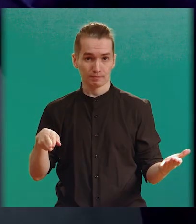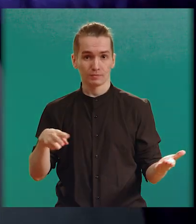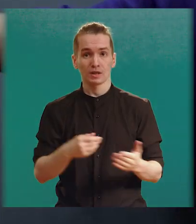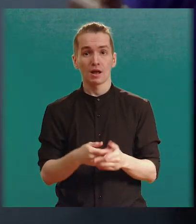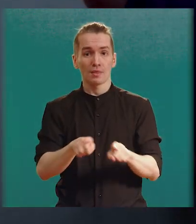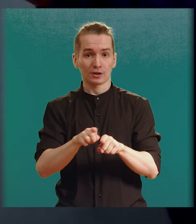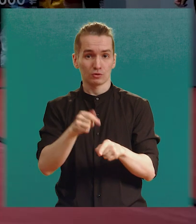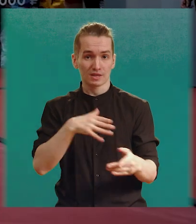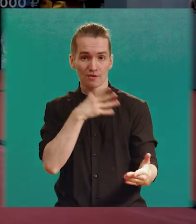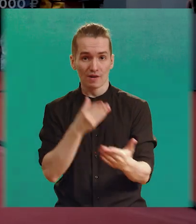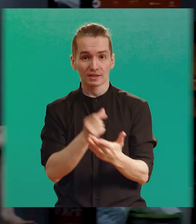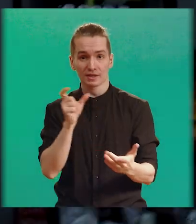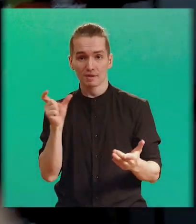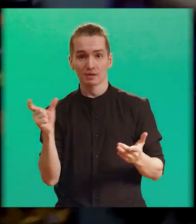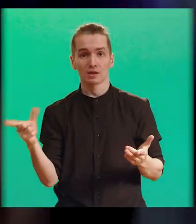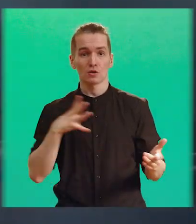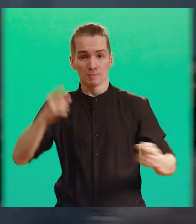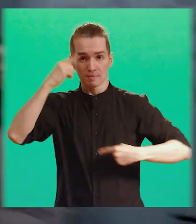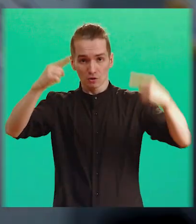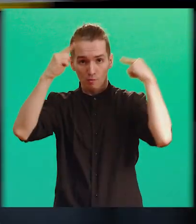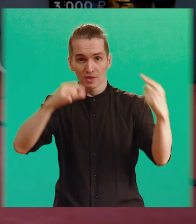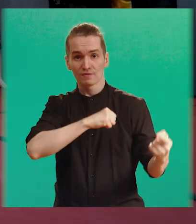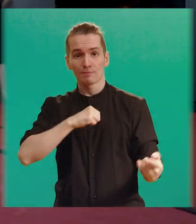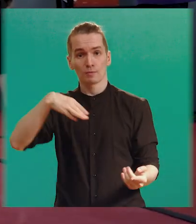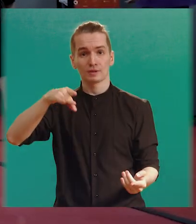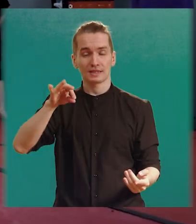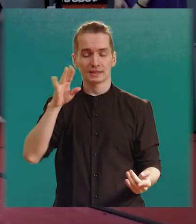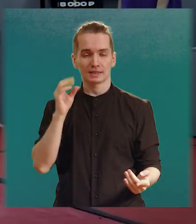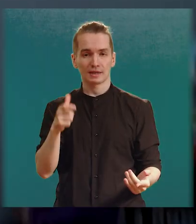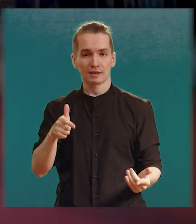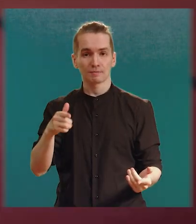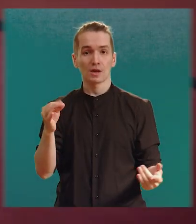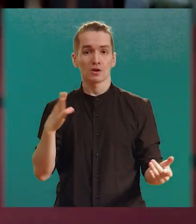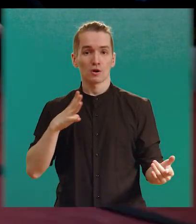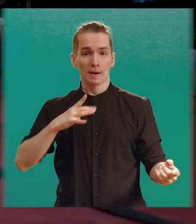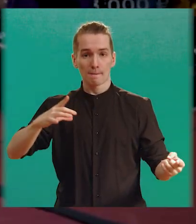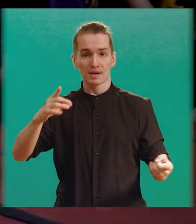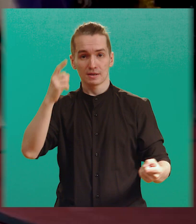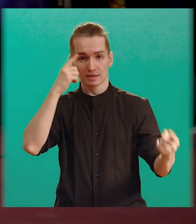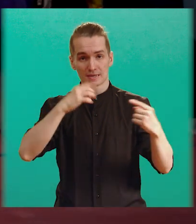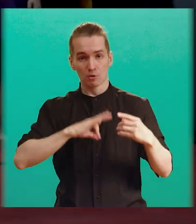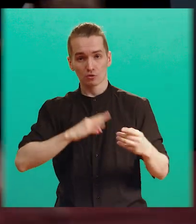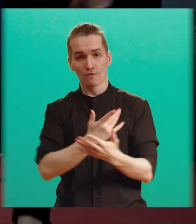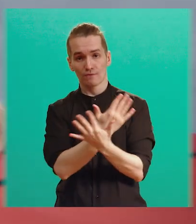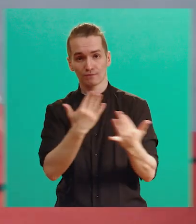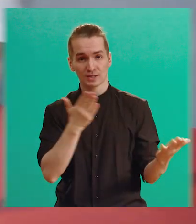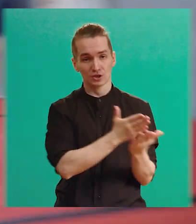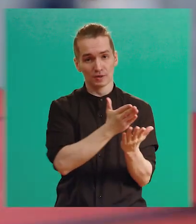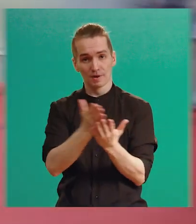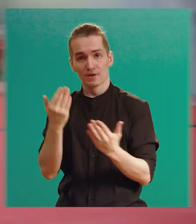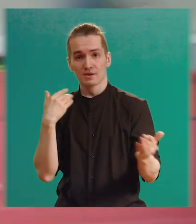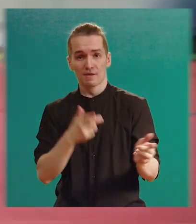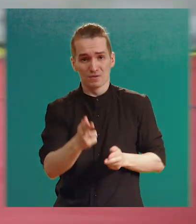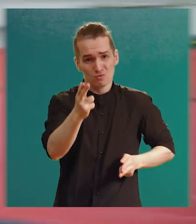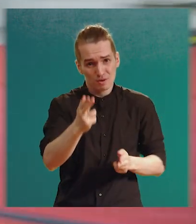-хоп. Также тут есть индивидуальные элементы, которые были придуманы в самом трикинге, которые используют вообще в разных сферах других спортов — в фигурном катании,